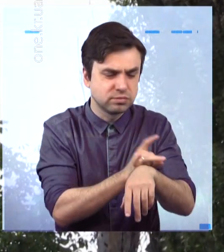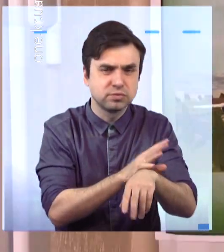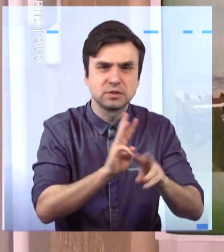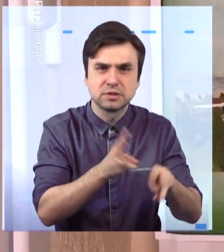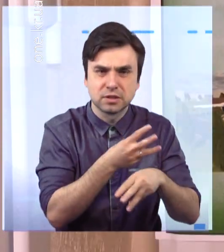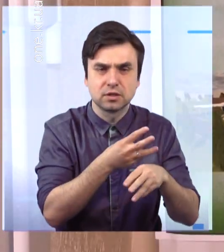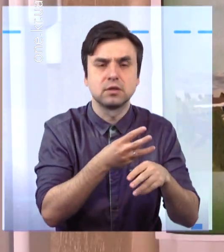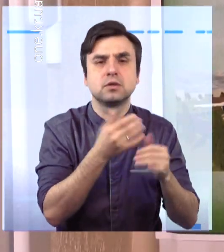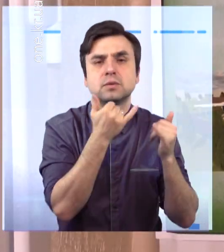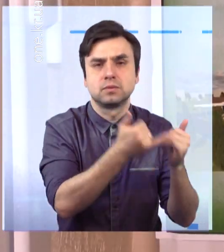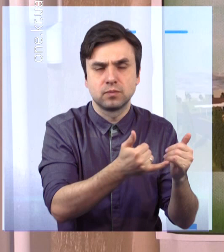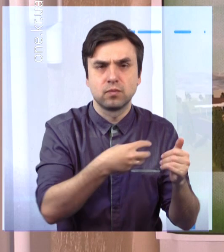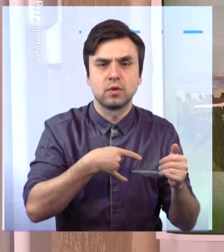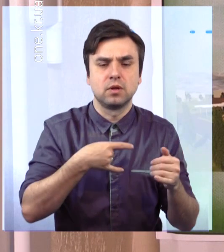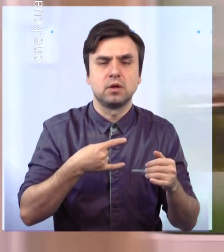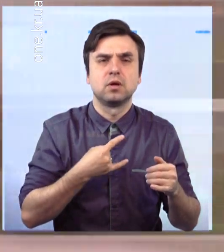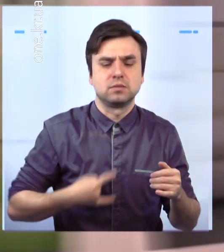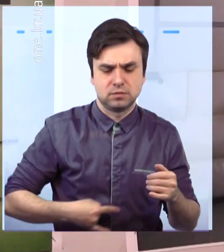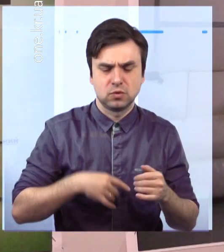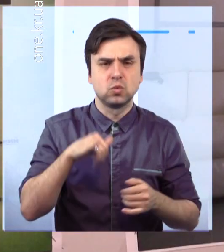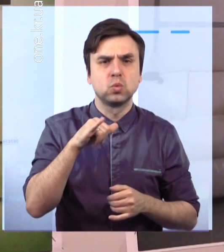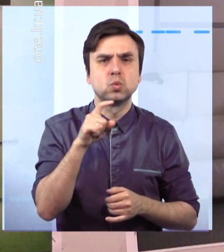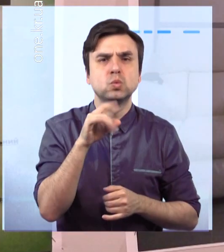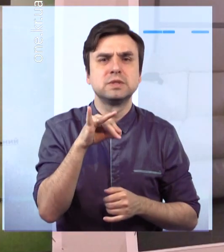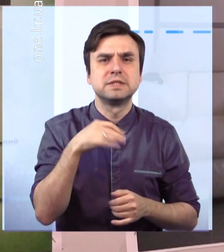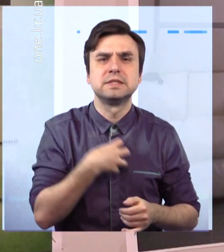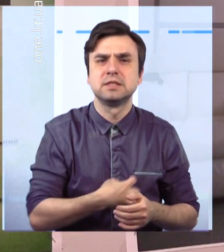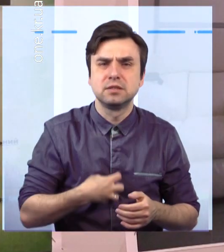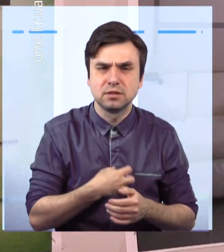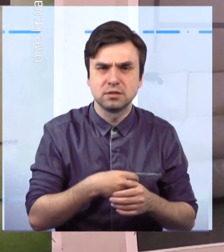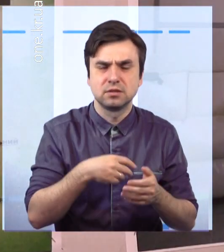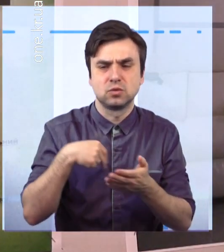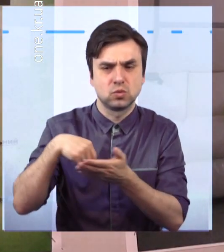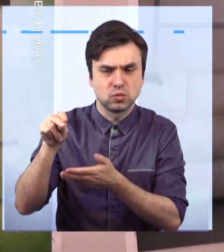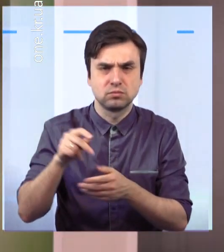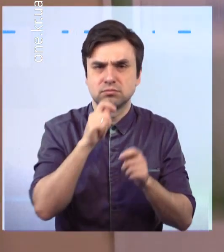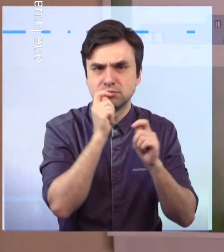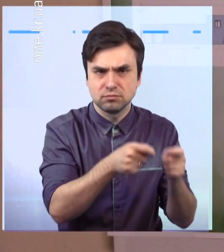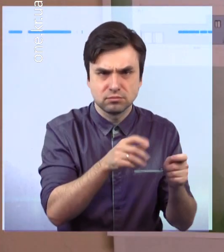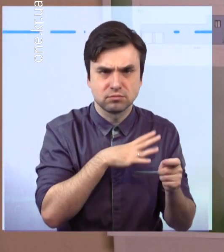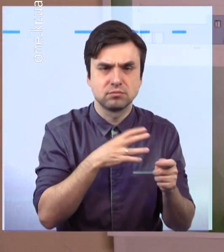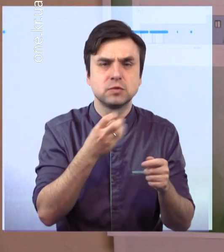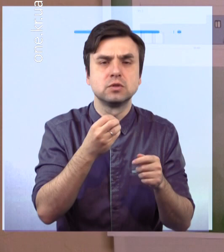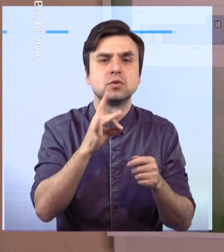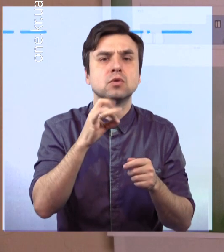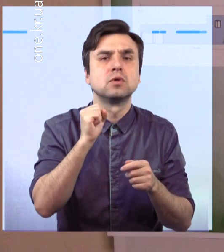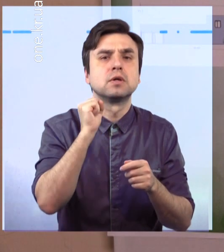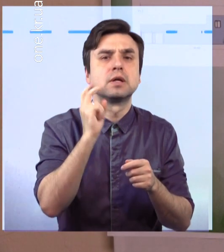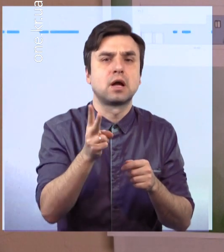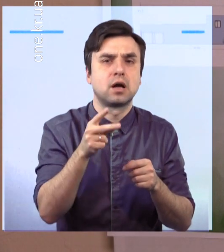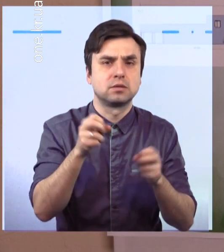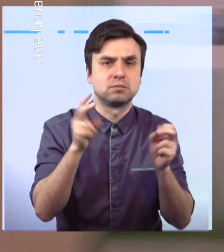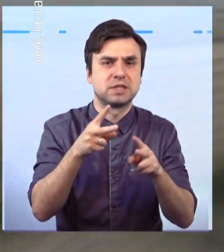обладнання. Крім того, АМКР почав фінансувати проєкт будівництва сучасного онкоцентру в Кривому Розі. Це один з найбільших соціальних